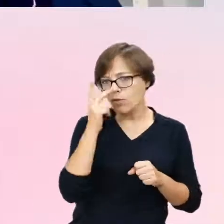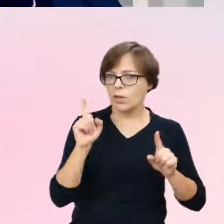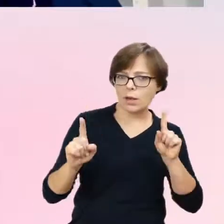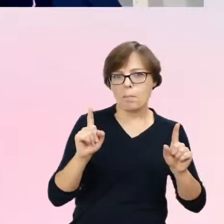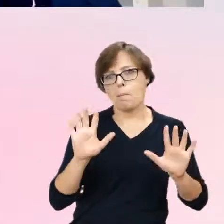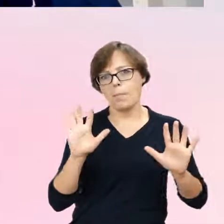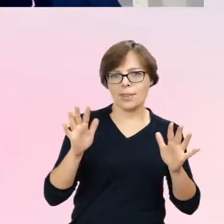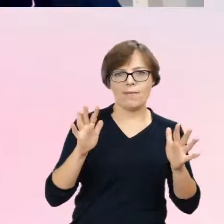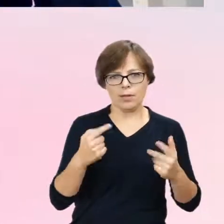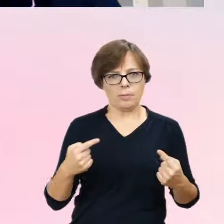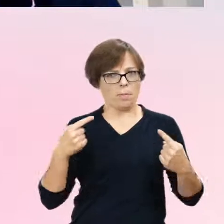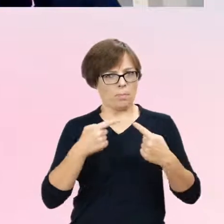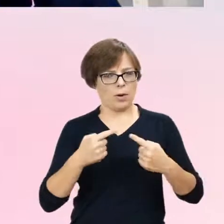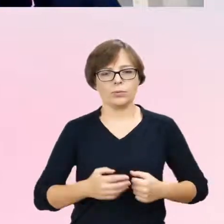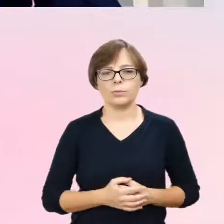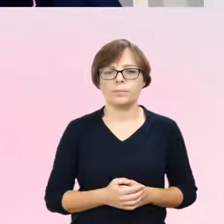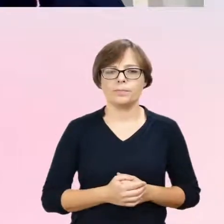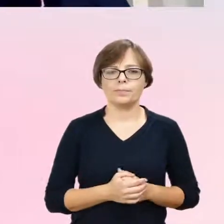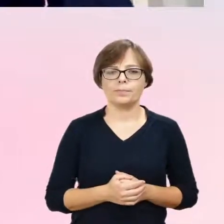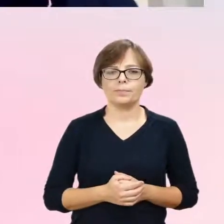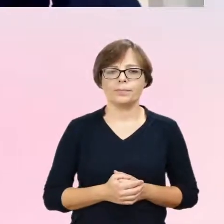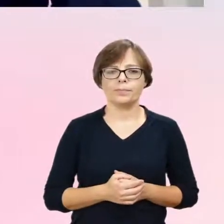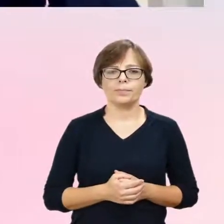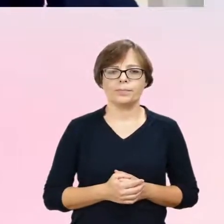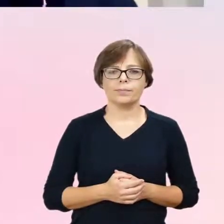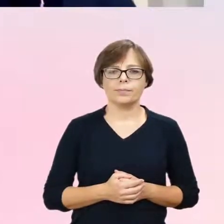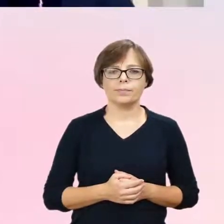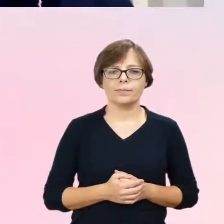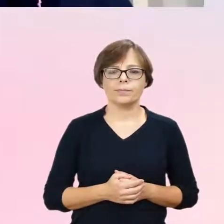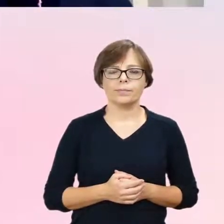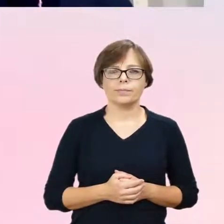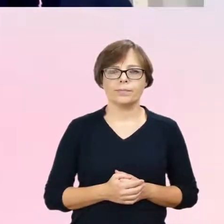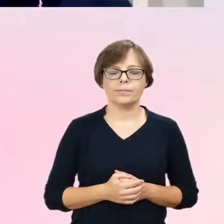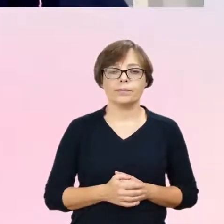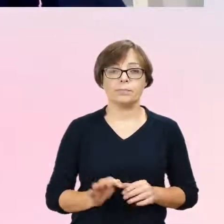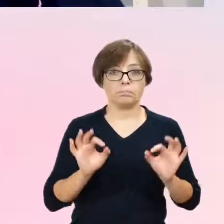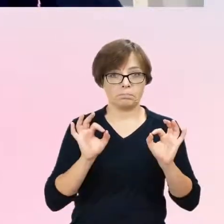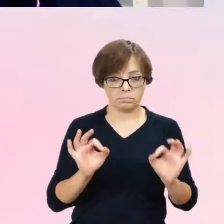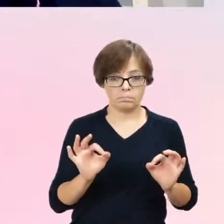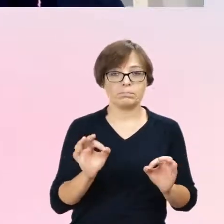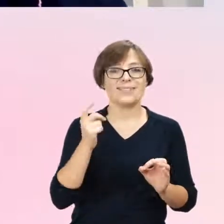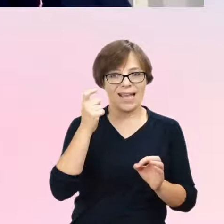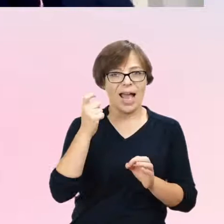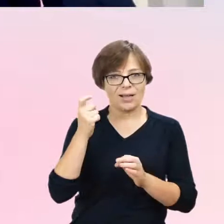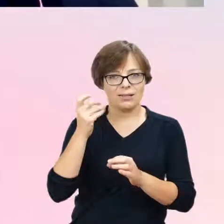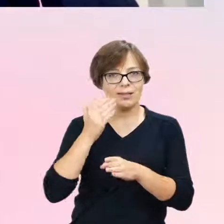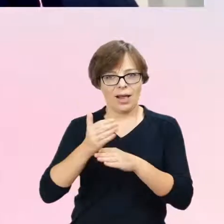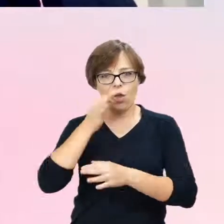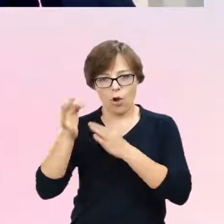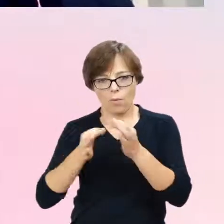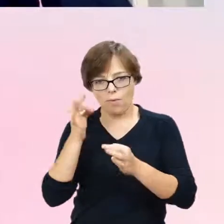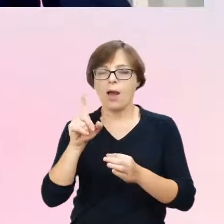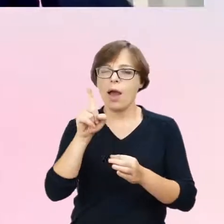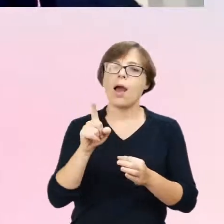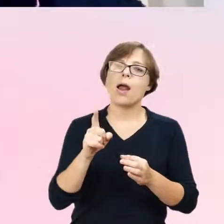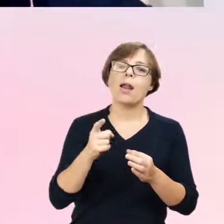populacyjne rozpowszechnienie tego zjawiska. No dobrze, zanim przejdziemy dalej, tutaj taki rysunek, który